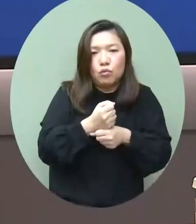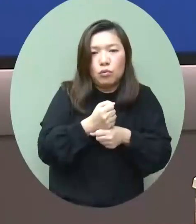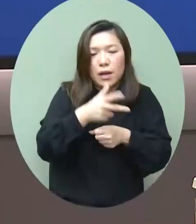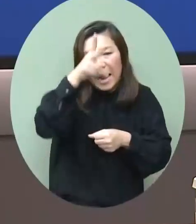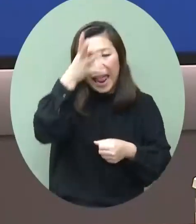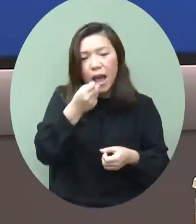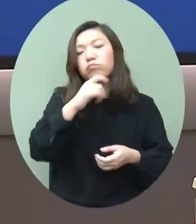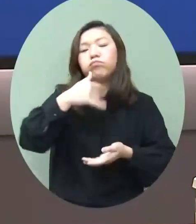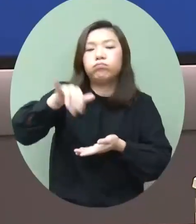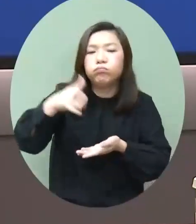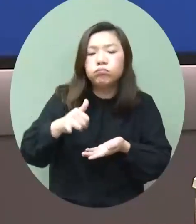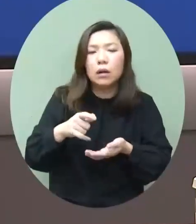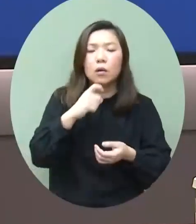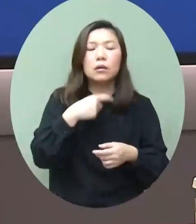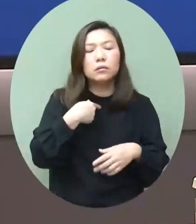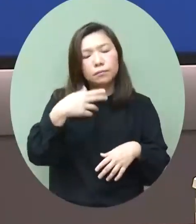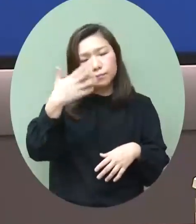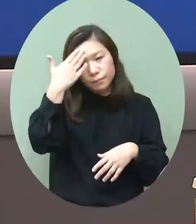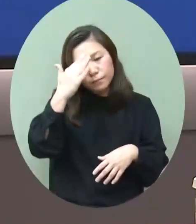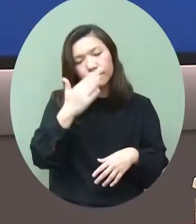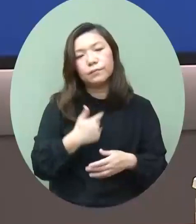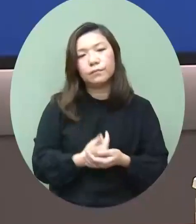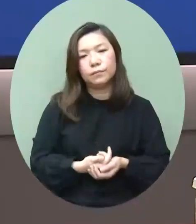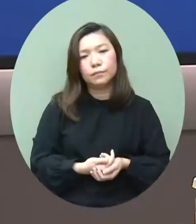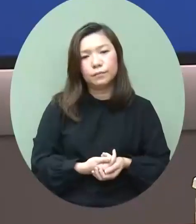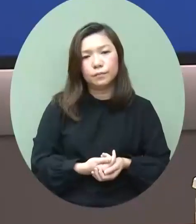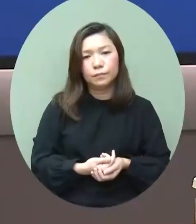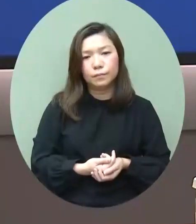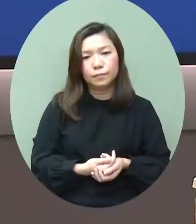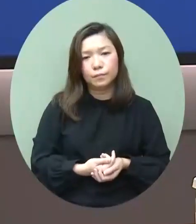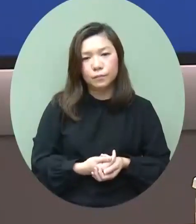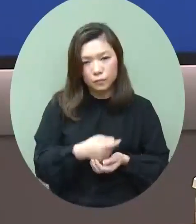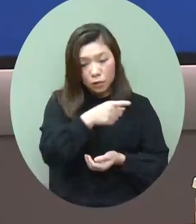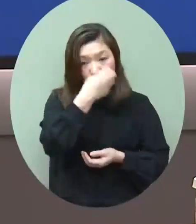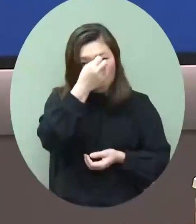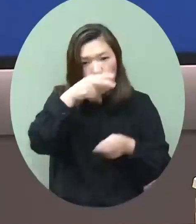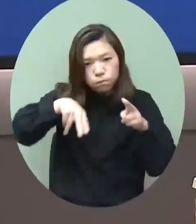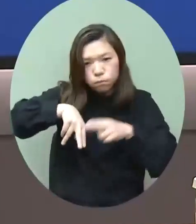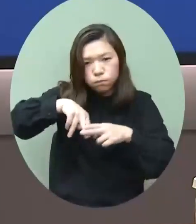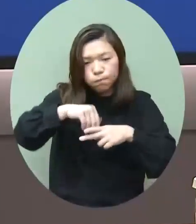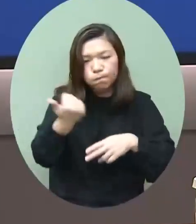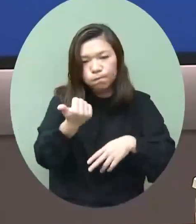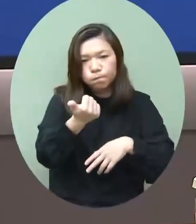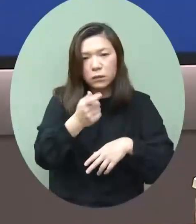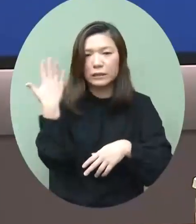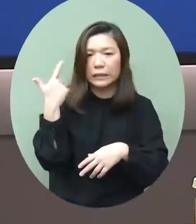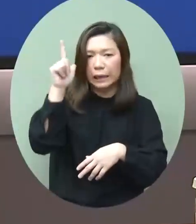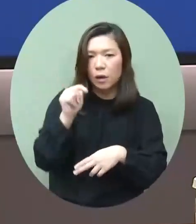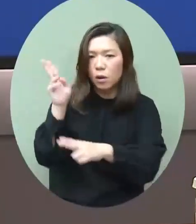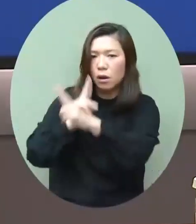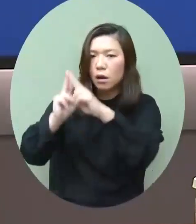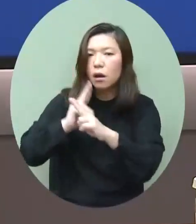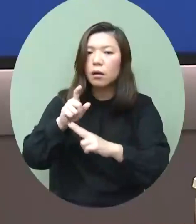我亦都覺得可能是一個不爭的事實但是最重要是香港保持到它的傳統優勢